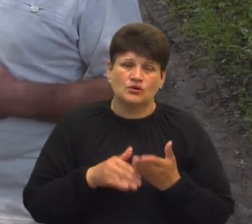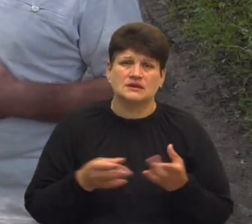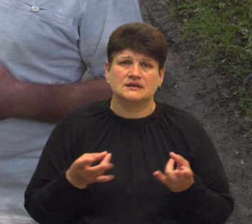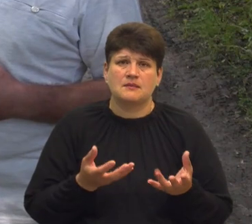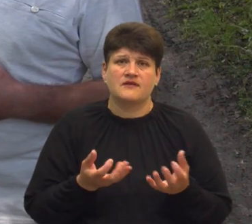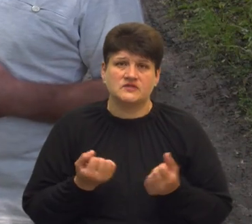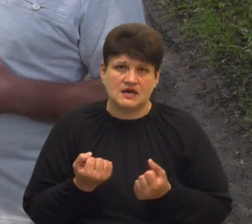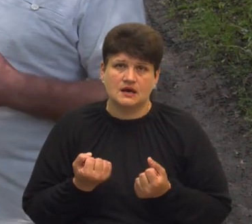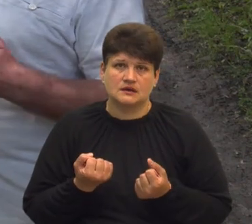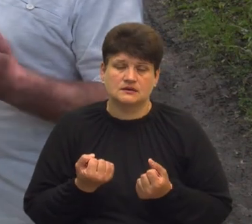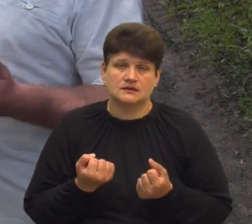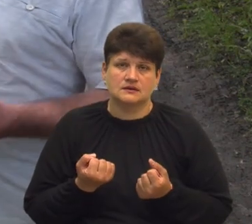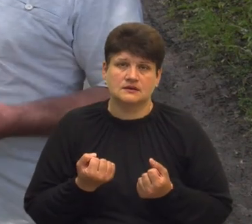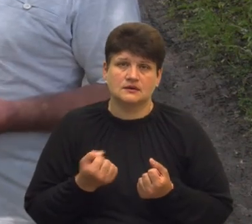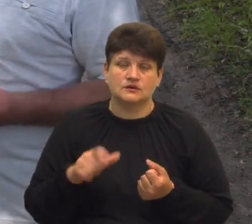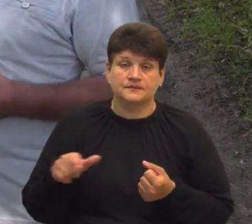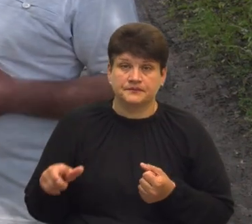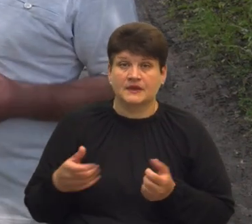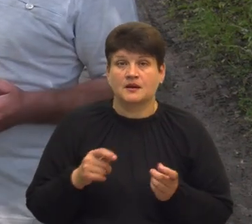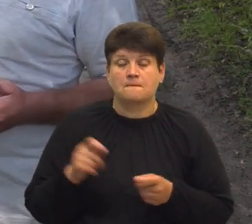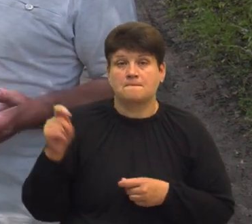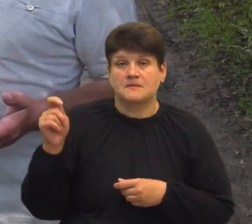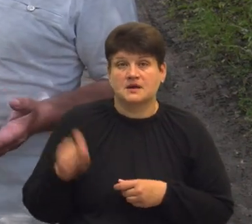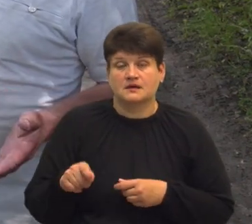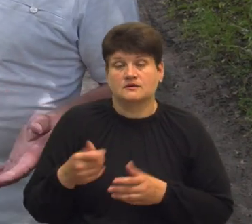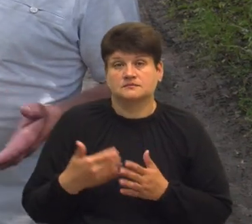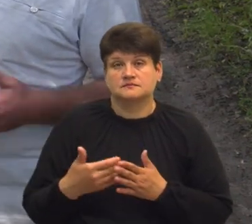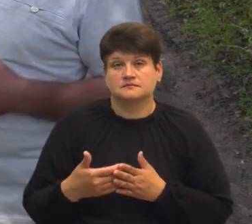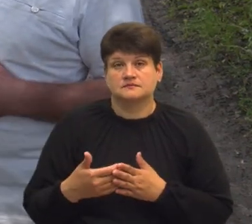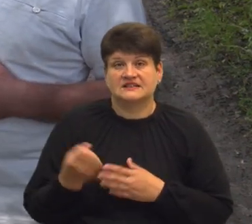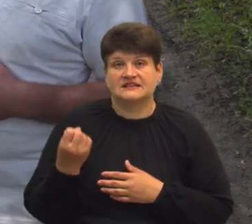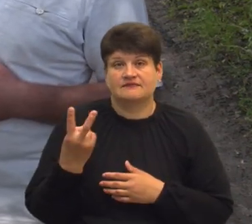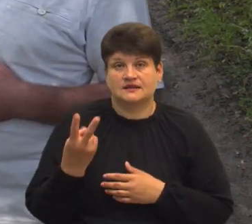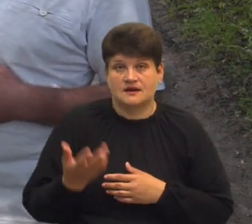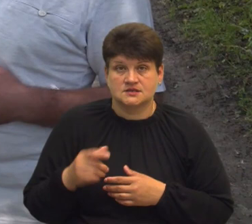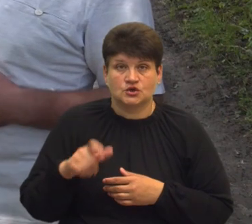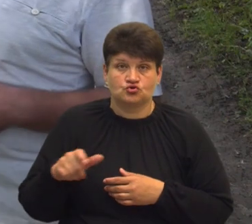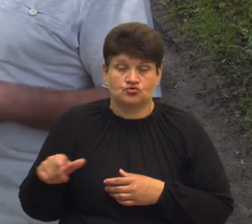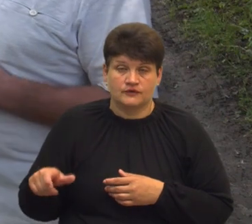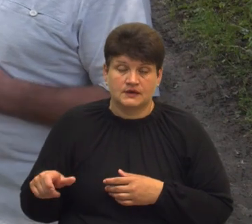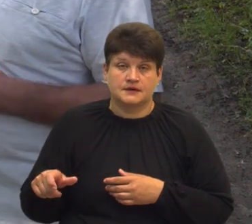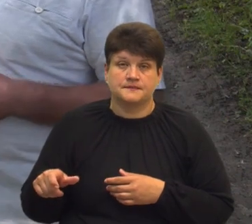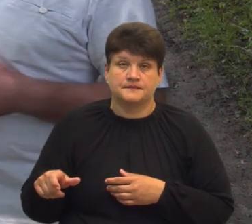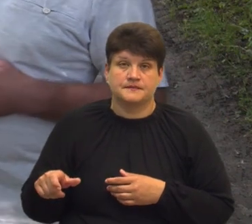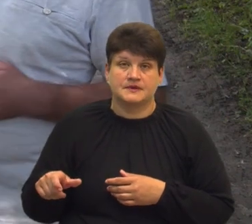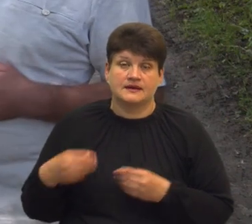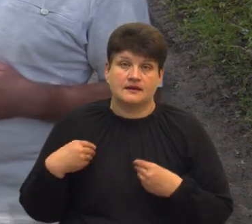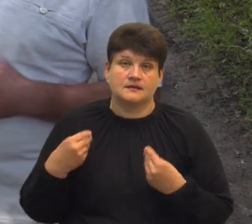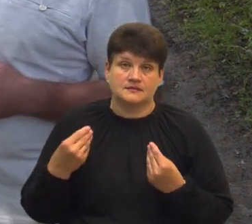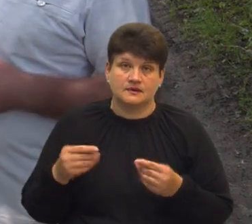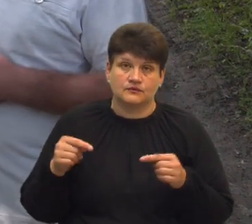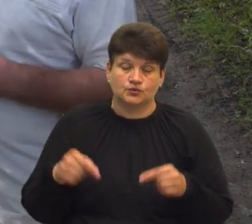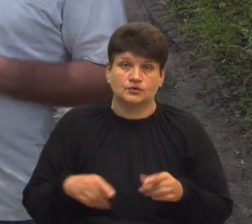цього. Приїхало їх там кодись, 12 чоловік десь приїхало, і тут